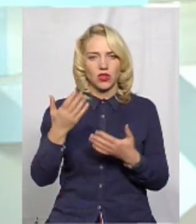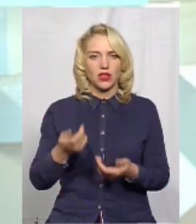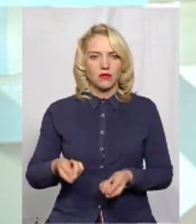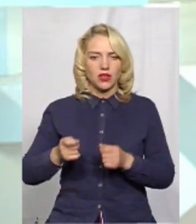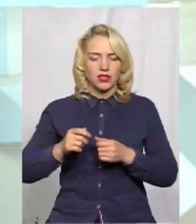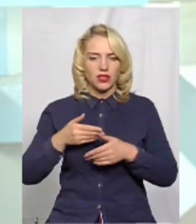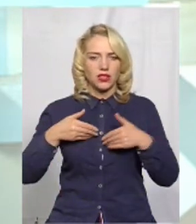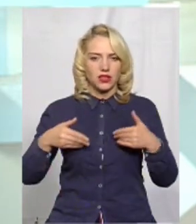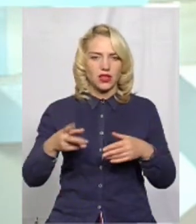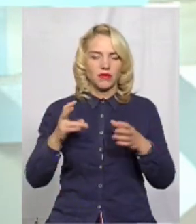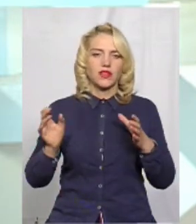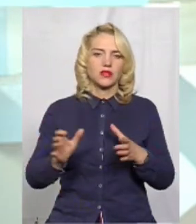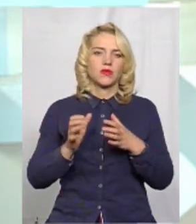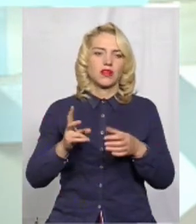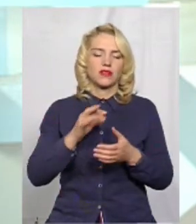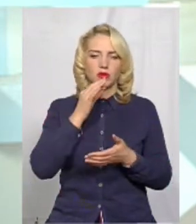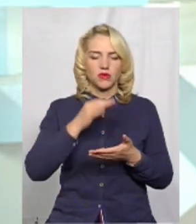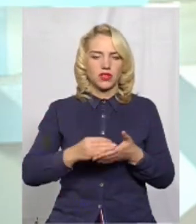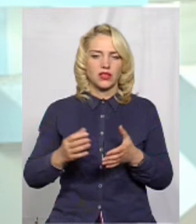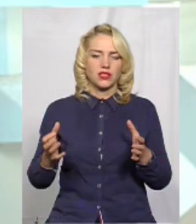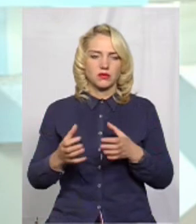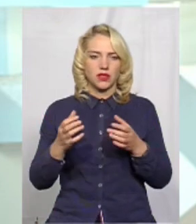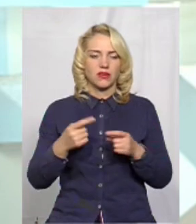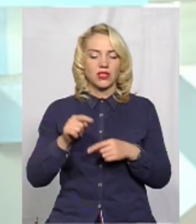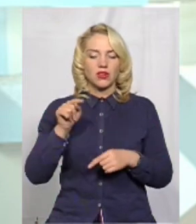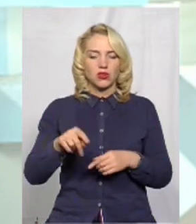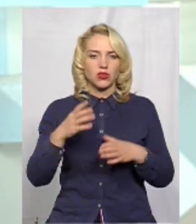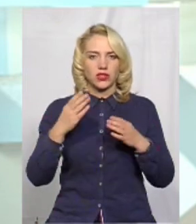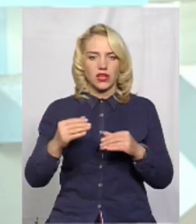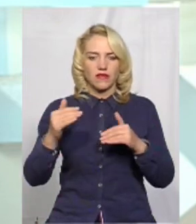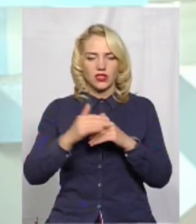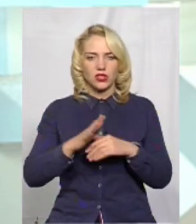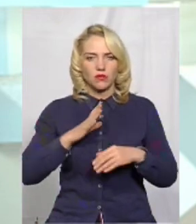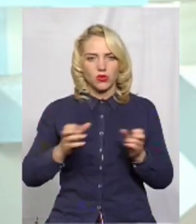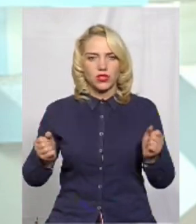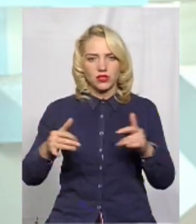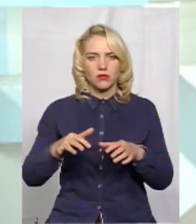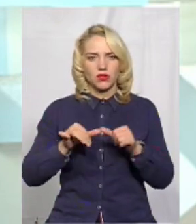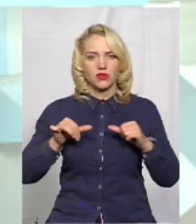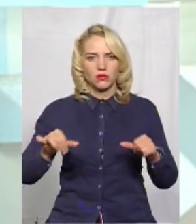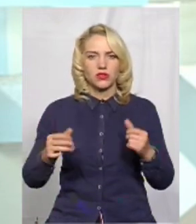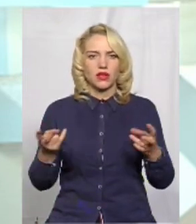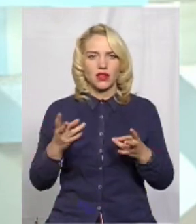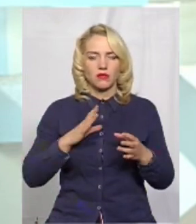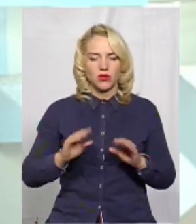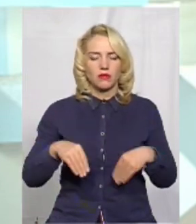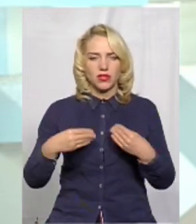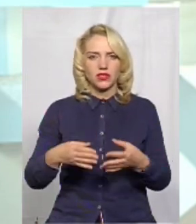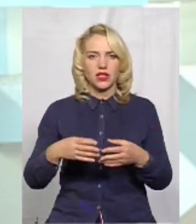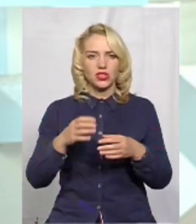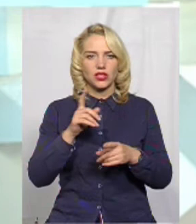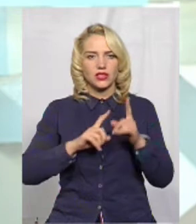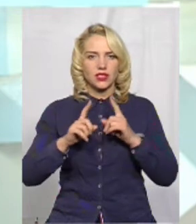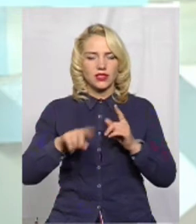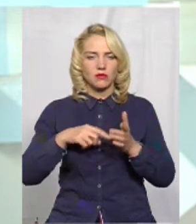нам у нас зберігання, відповідальне зберігання. Тож, дня ввечері була зібрана комісія, яка призначена сесією міської ради